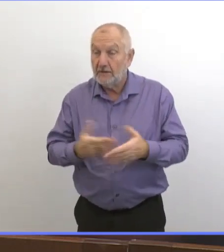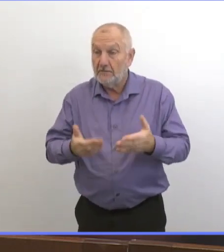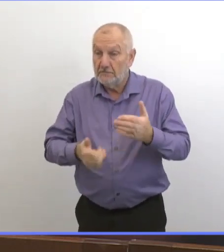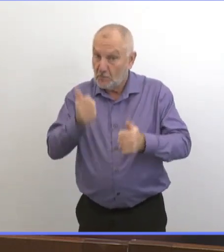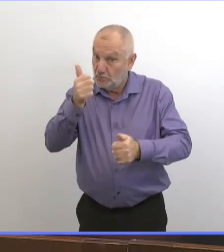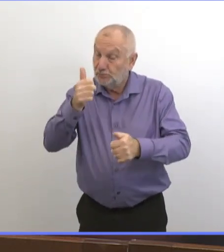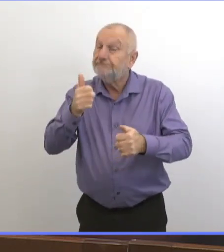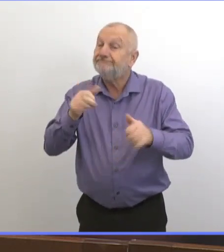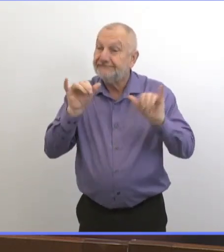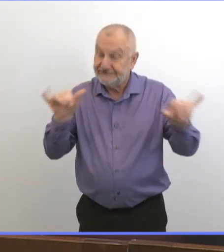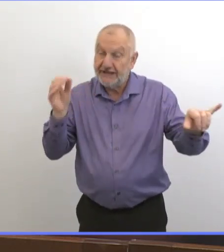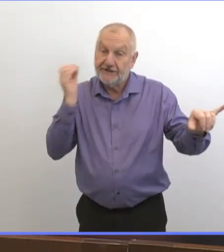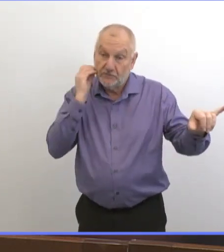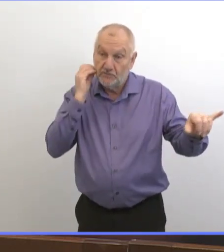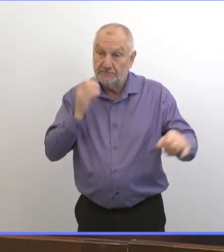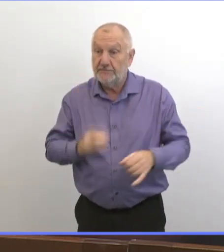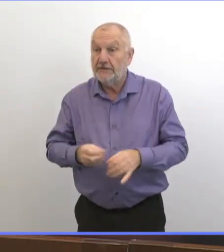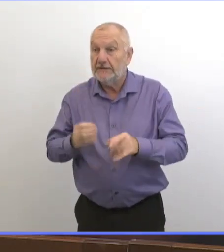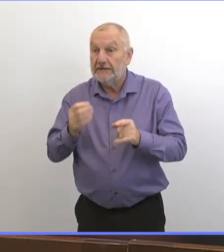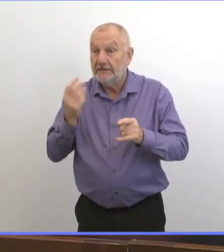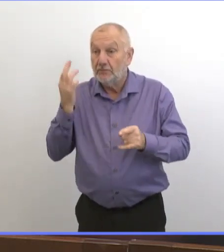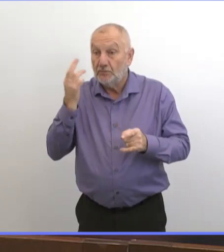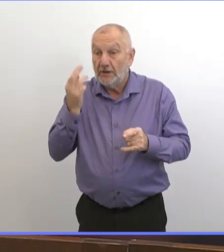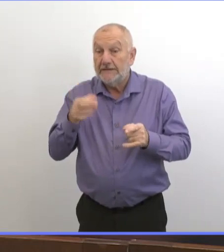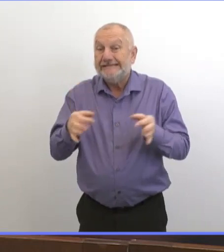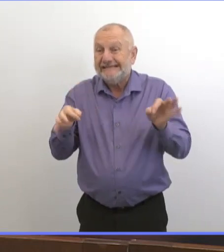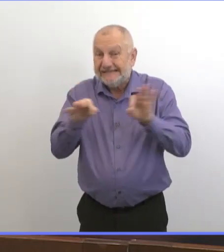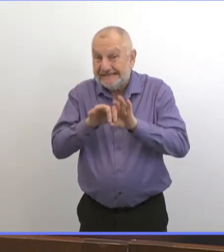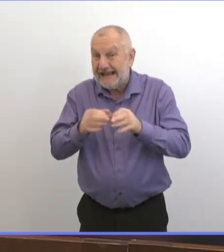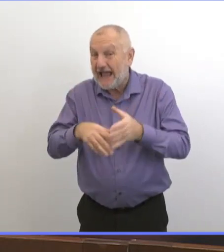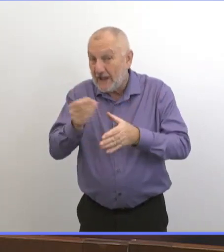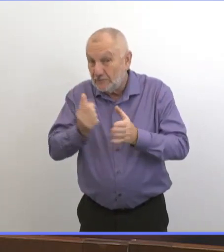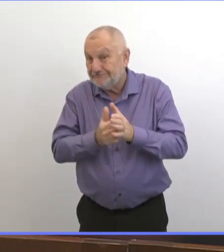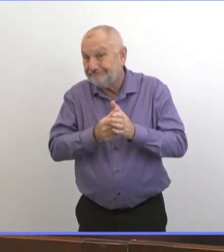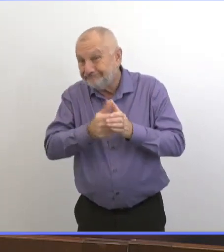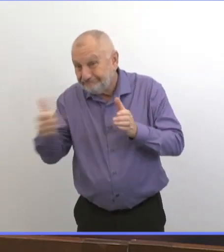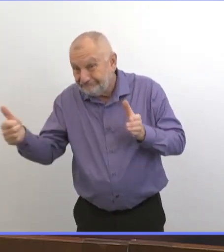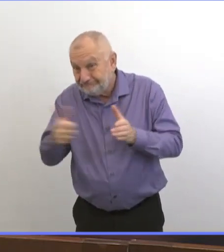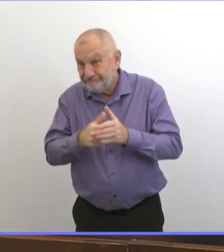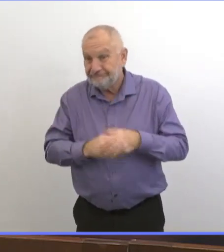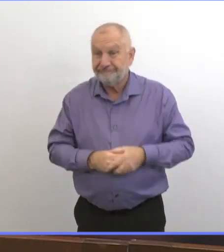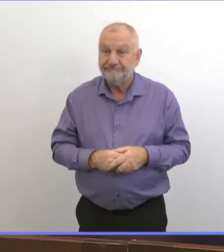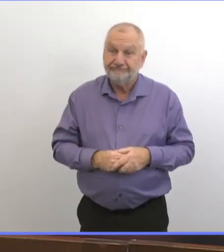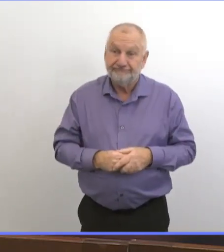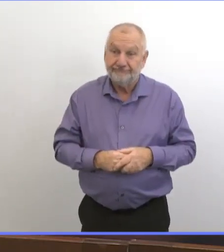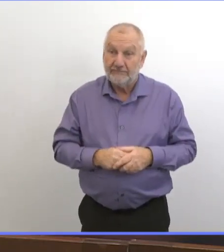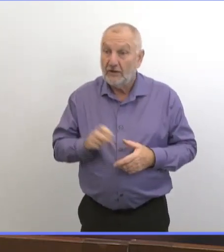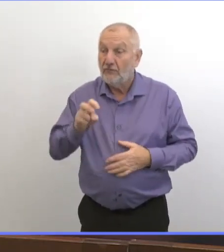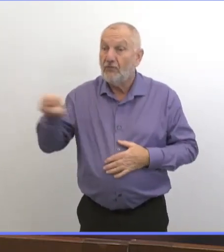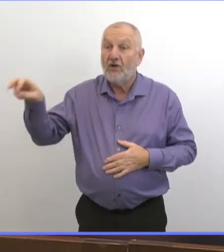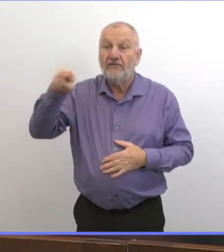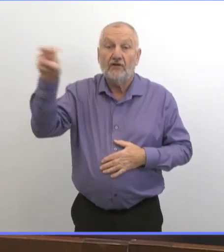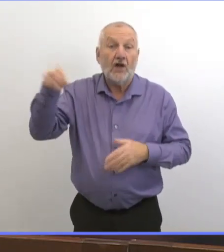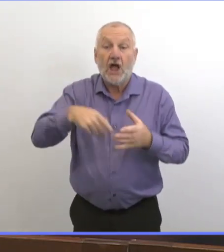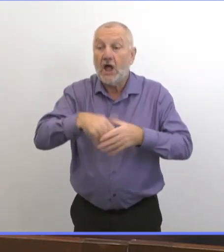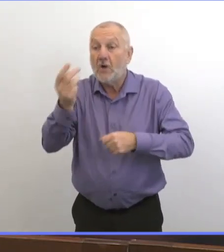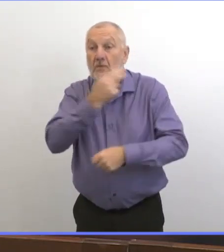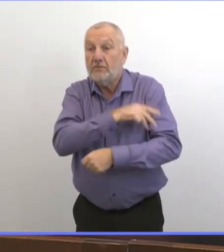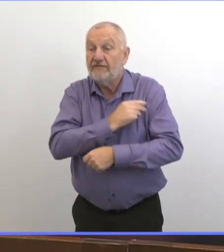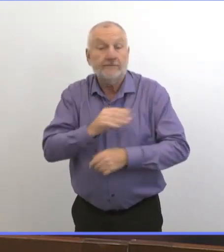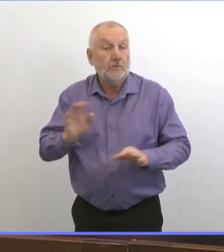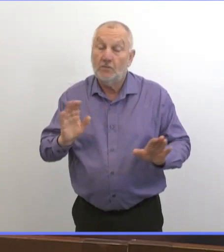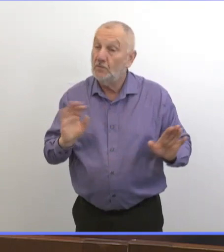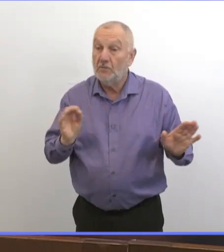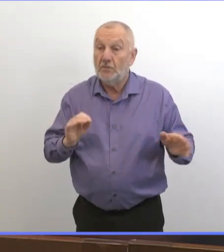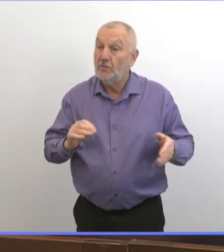Restez chez vous, ne sortez que pour les choses essentielles et donc, si vous devez voyager,